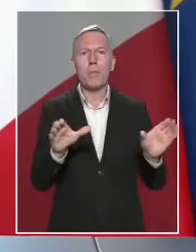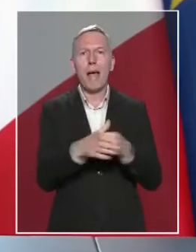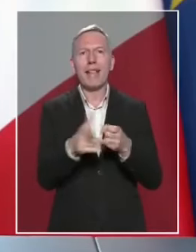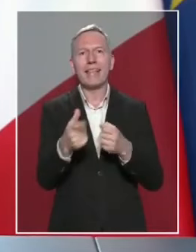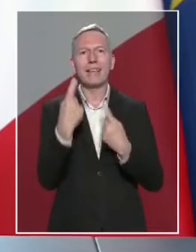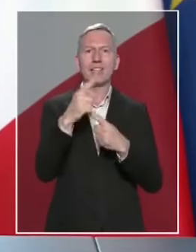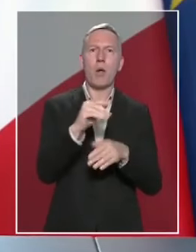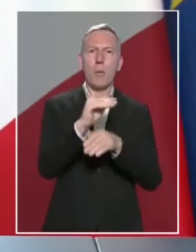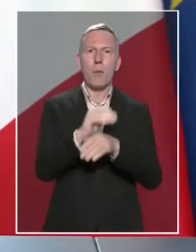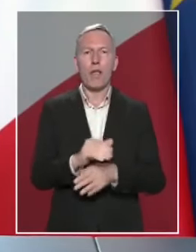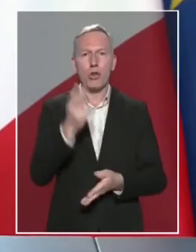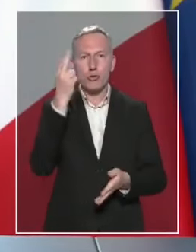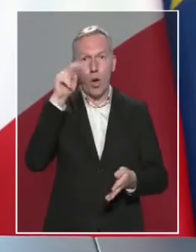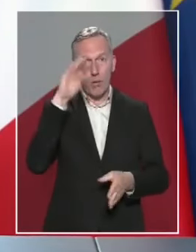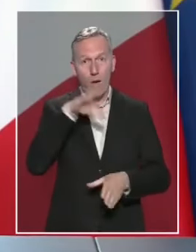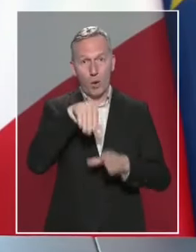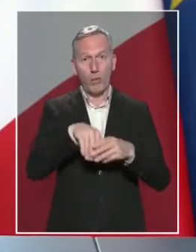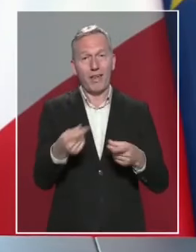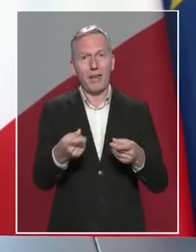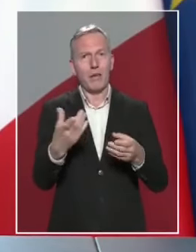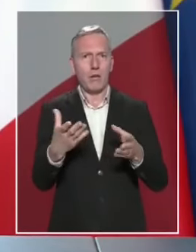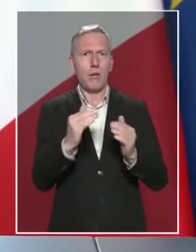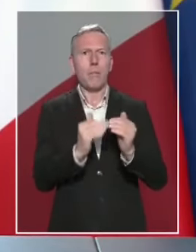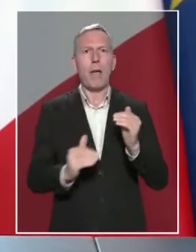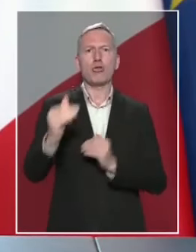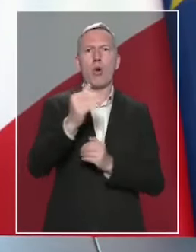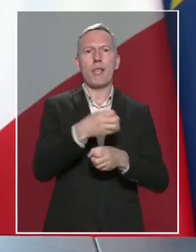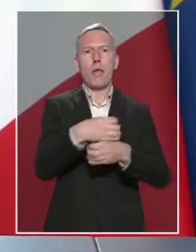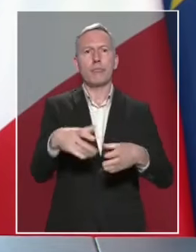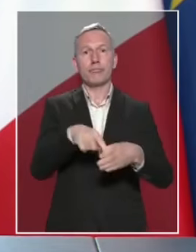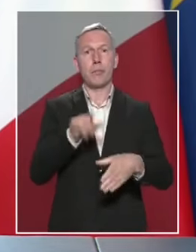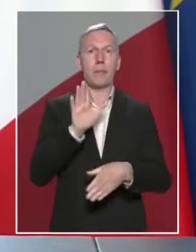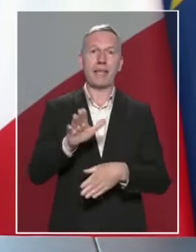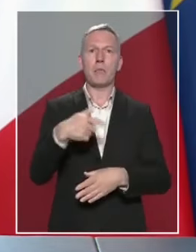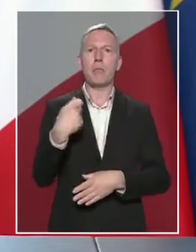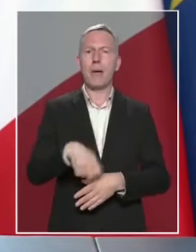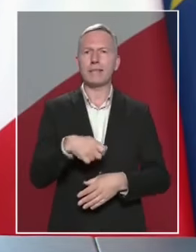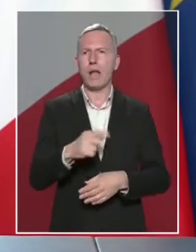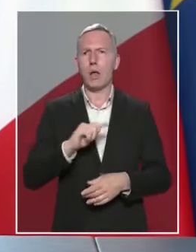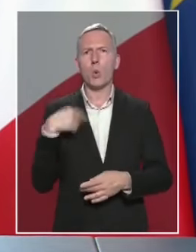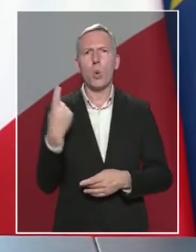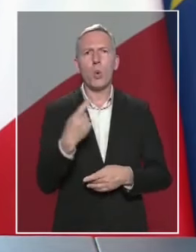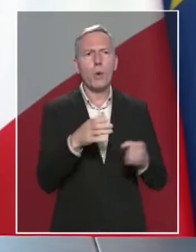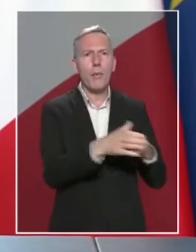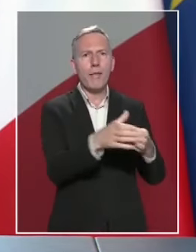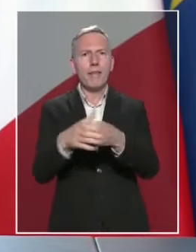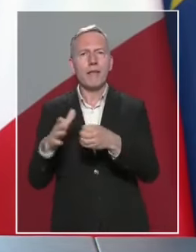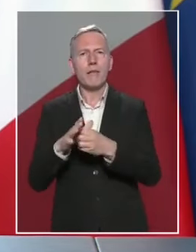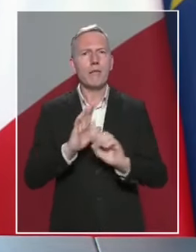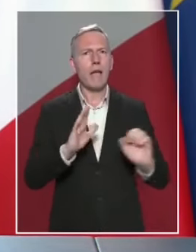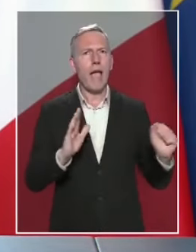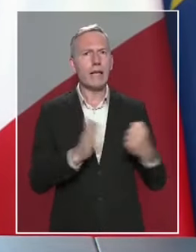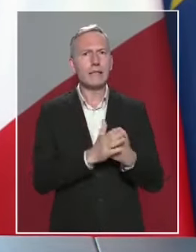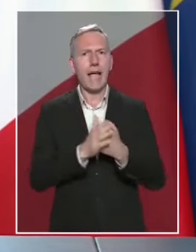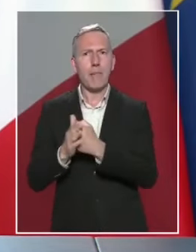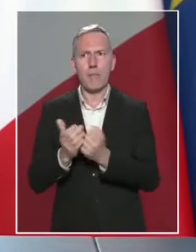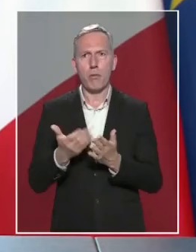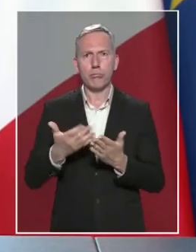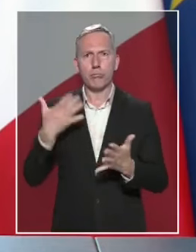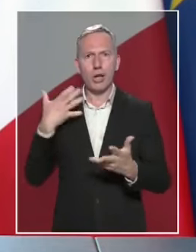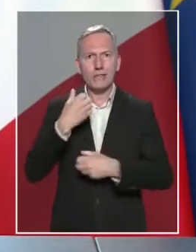dont celui de la majorité présidentielle. Les partis d'extrême droite qui, ces dernières années, se sont opposés